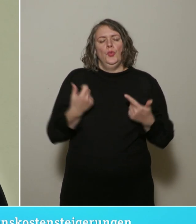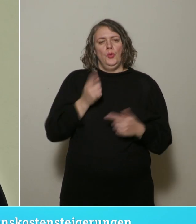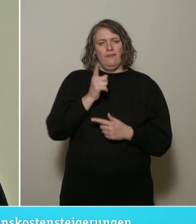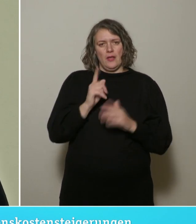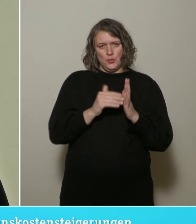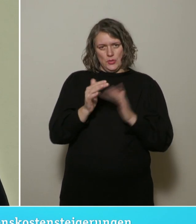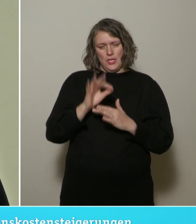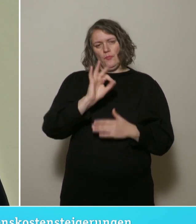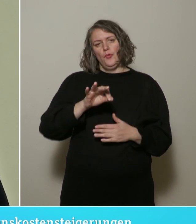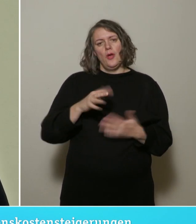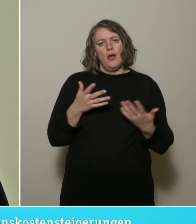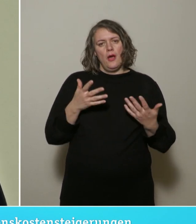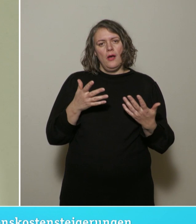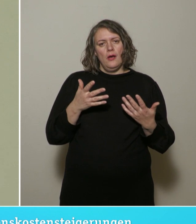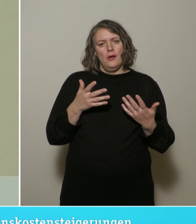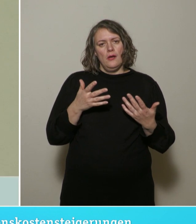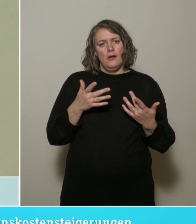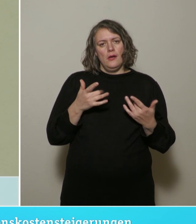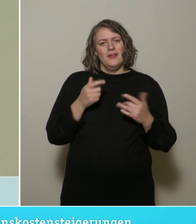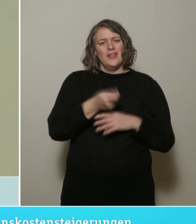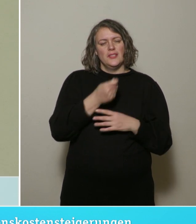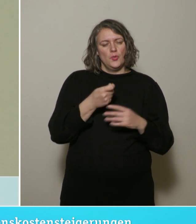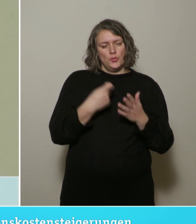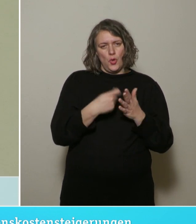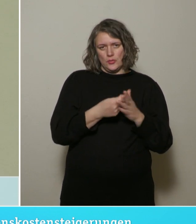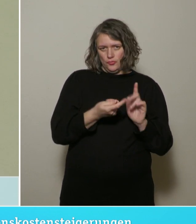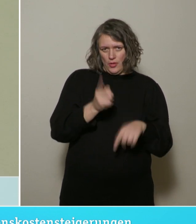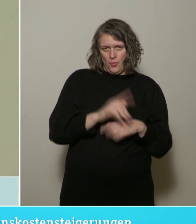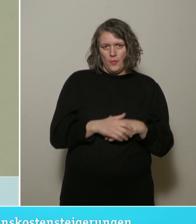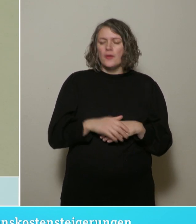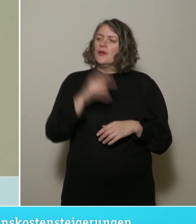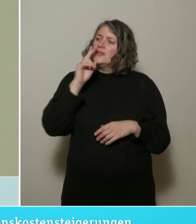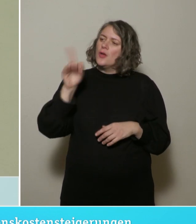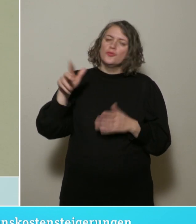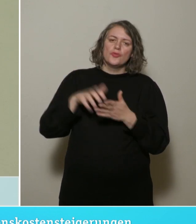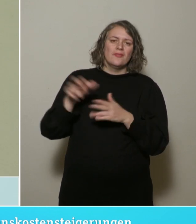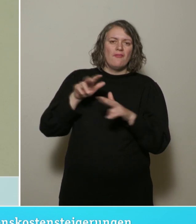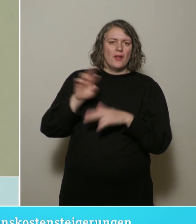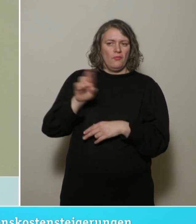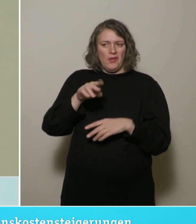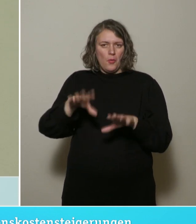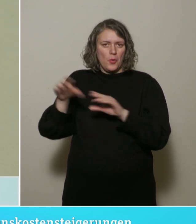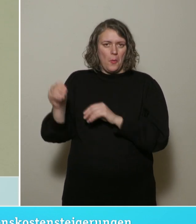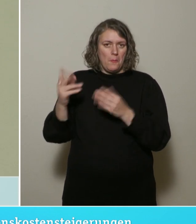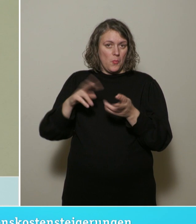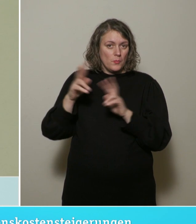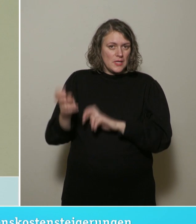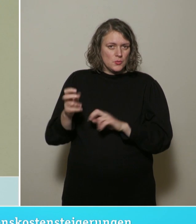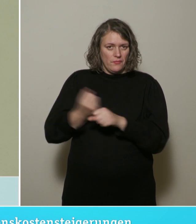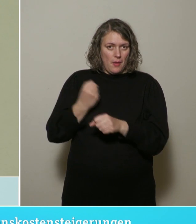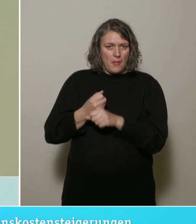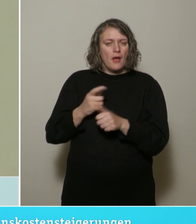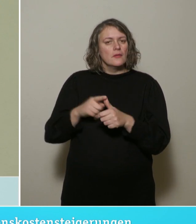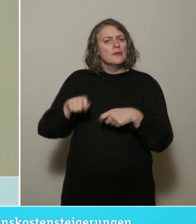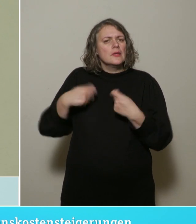fragen, welche organisatorischen Einheiten der Stadtverwaltung wurden mit der Umsetzung betraut? Wurde ein Umsetzungsplan erstellt und ein